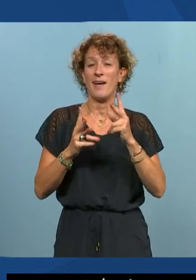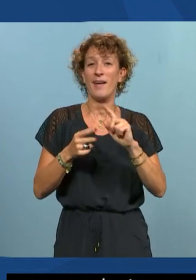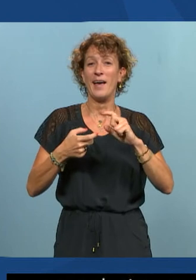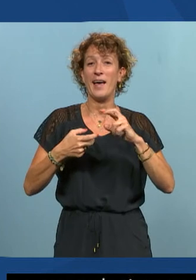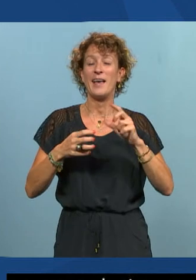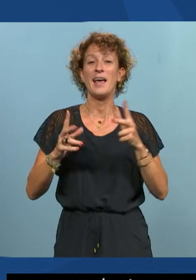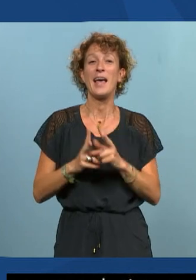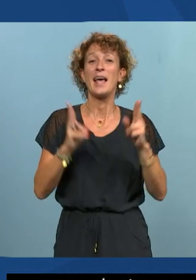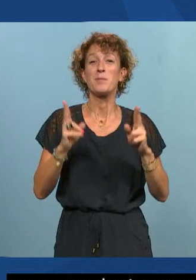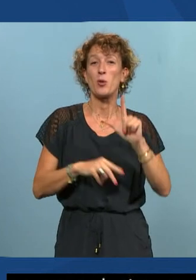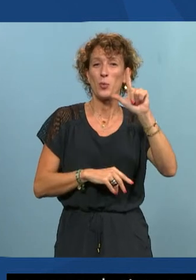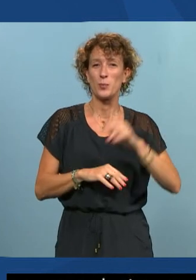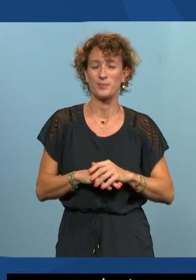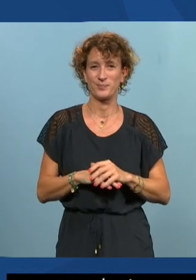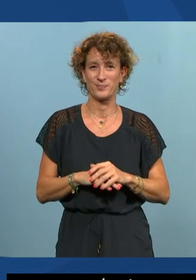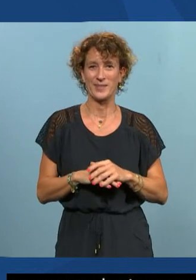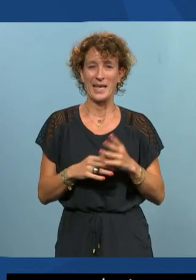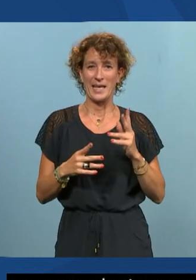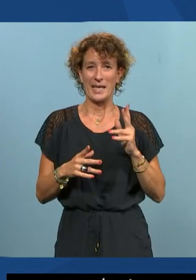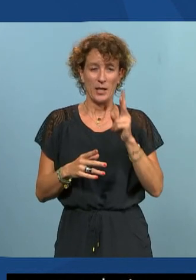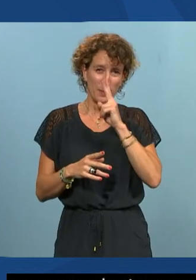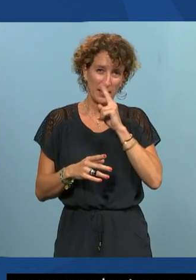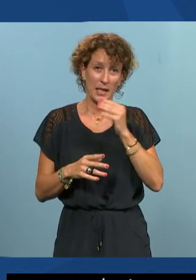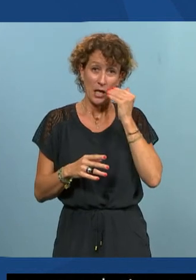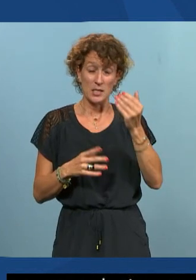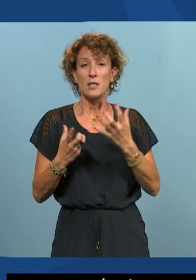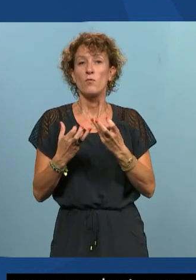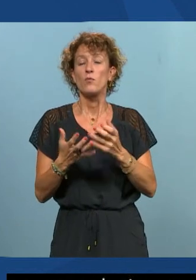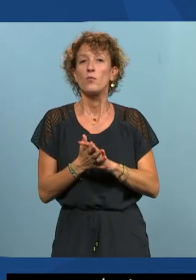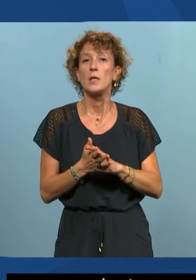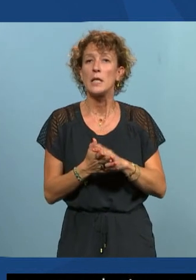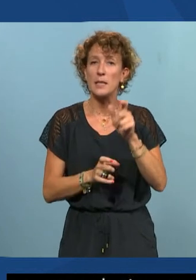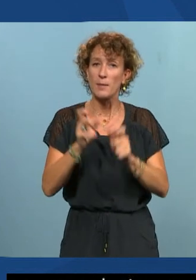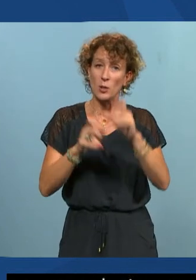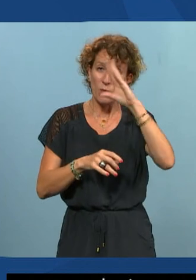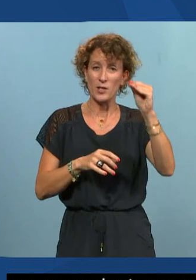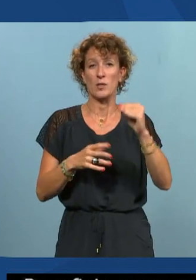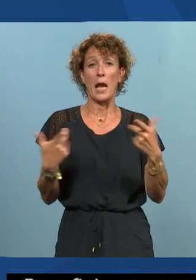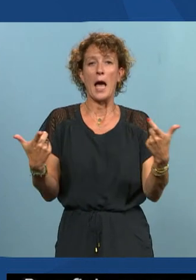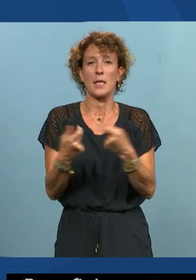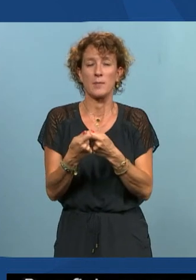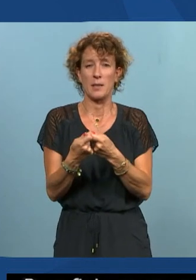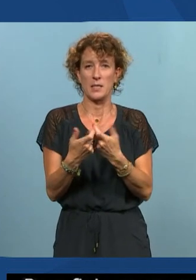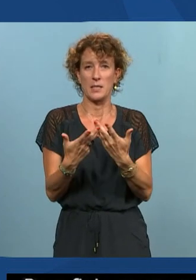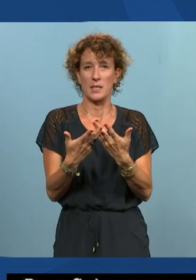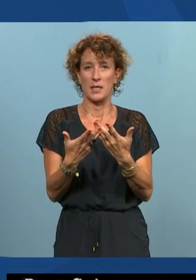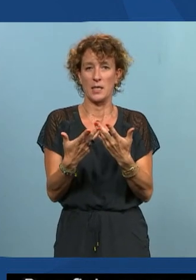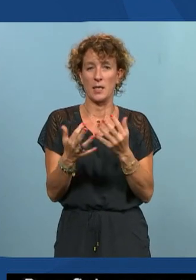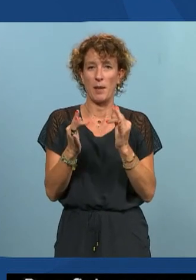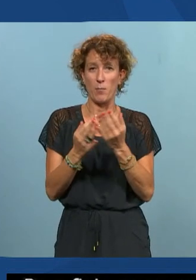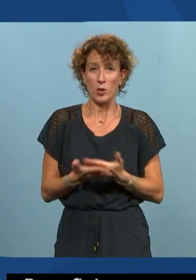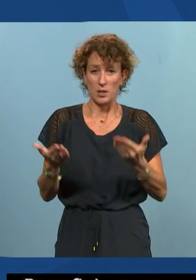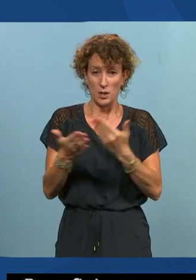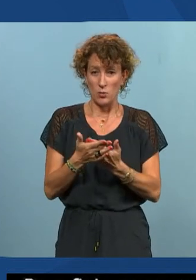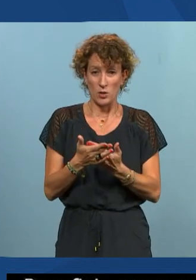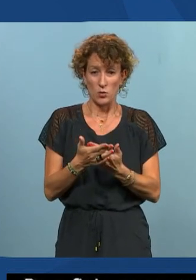ce que je voulais dire un peu sous forme de boutade aussi c'est que si vous voulez les professionnels de l'adaptabilité à des situations Emmanuel et